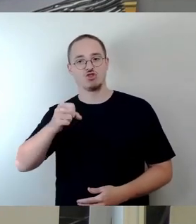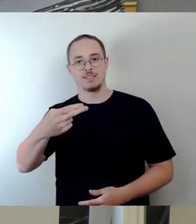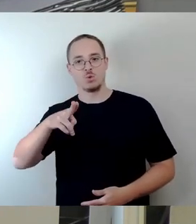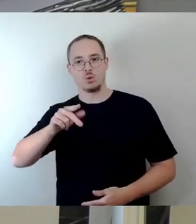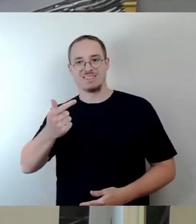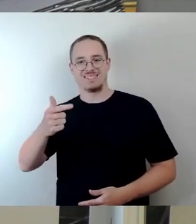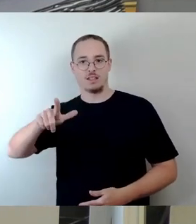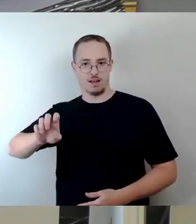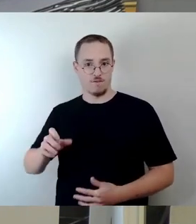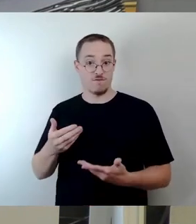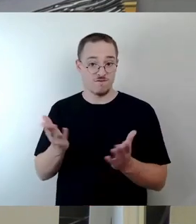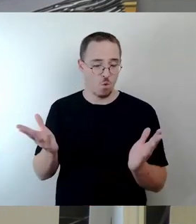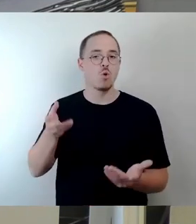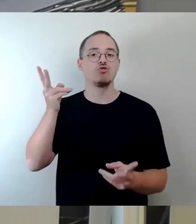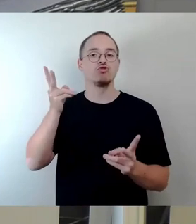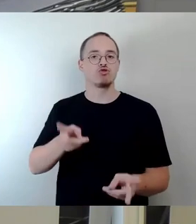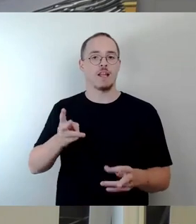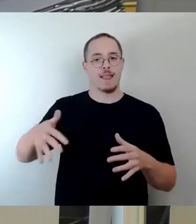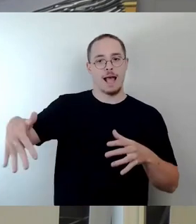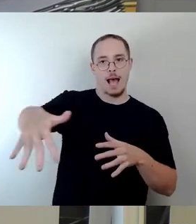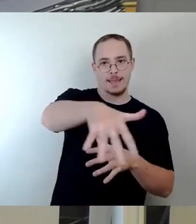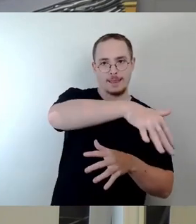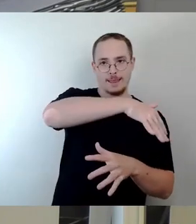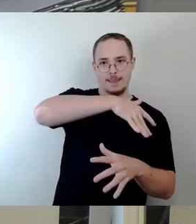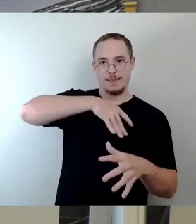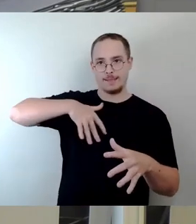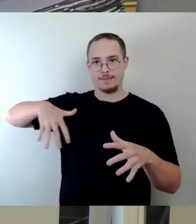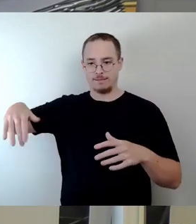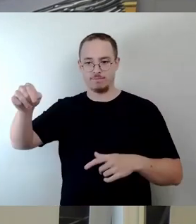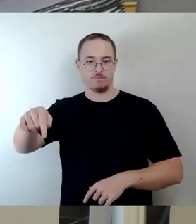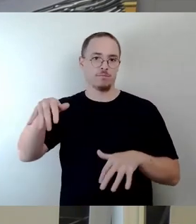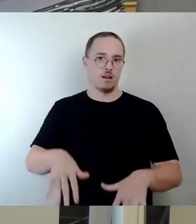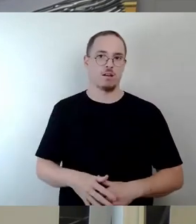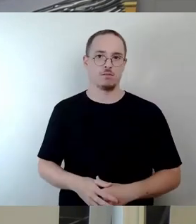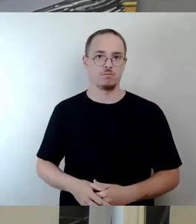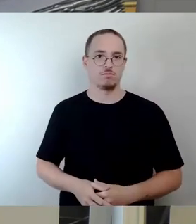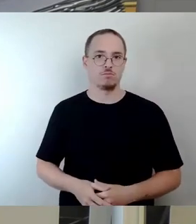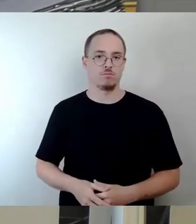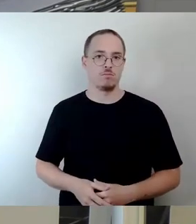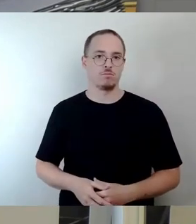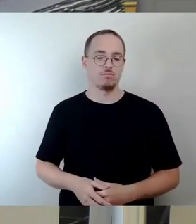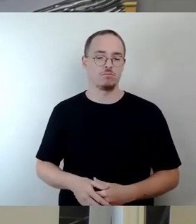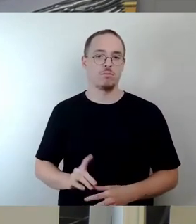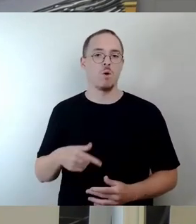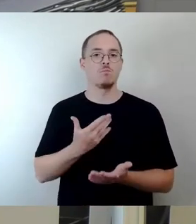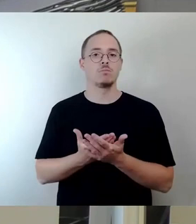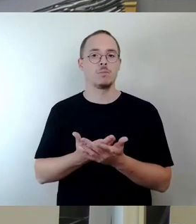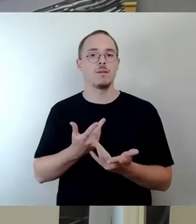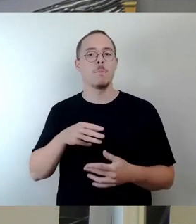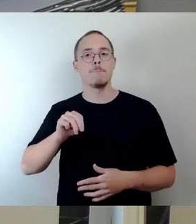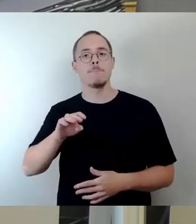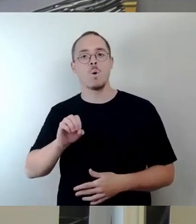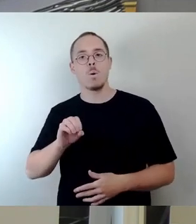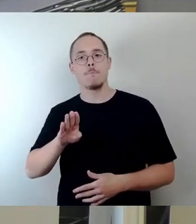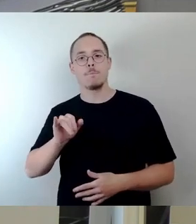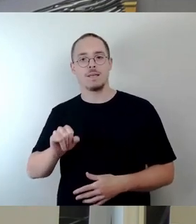kein Auto haben. Und die Mobi-Bikes gehören zur Mobi-Welt dazu. Das ist ein super viel genutztes Bike-Sharing-System. Es ist das